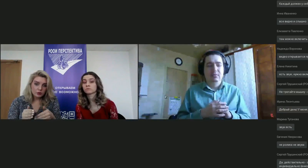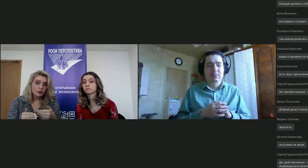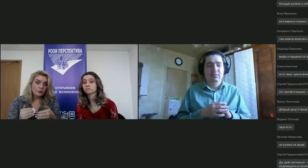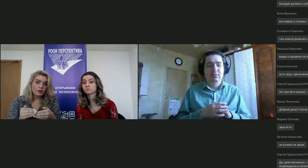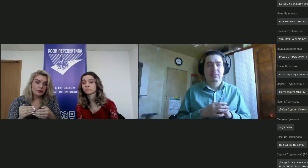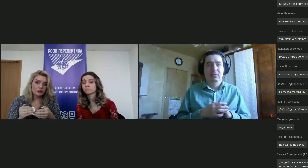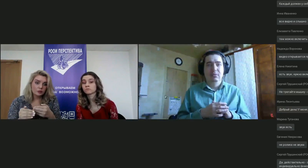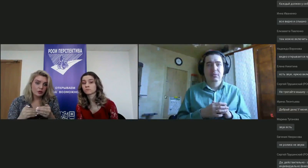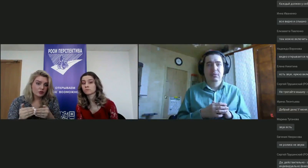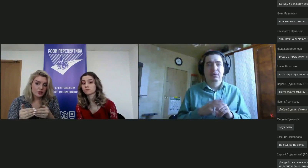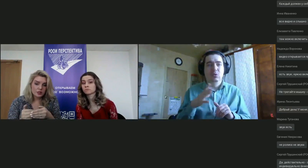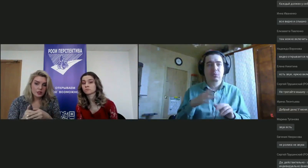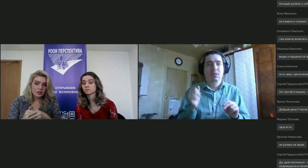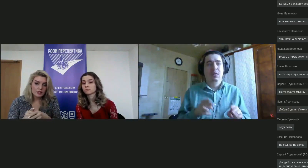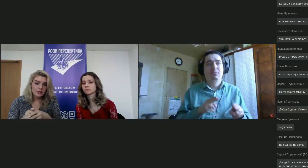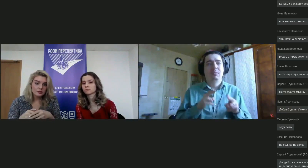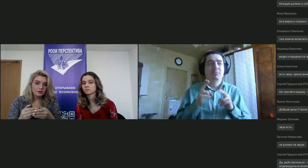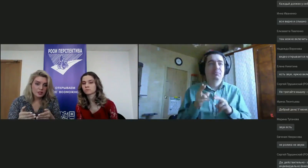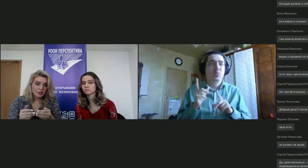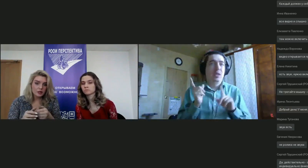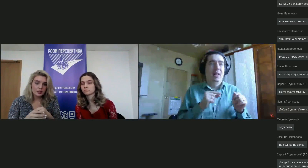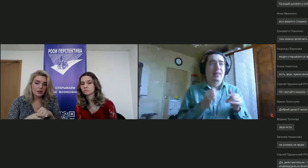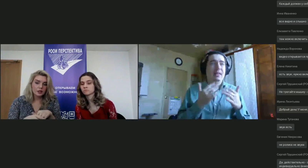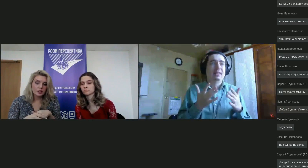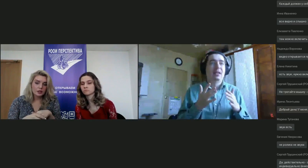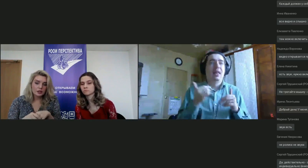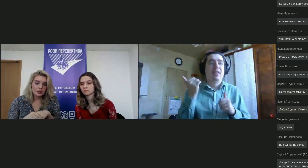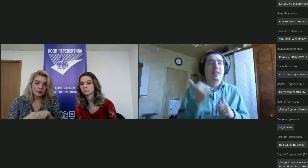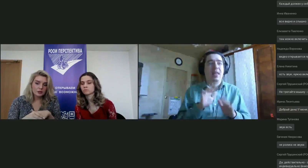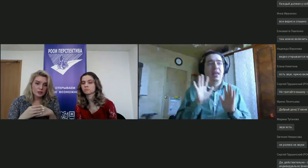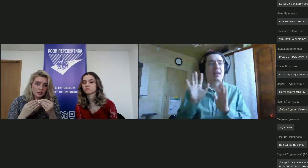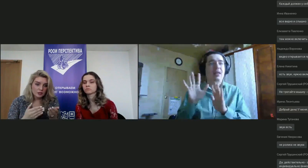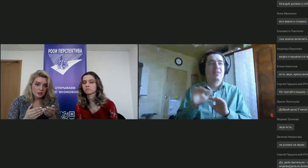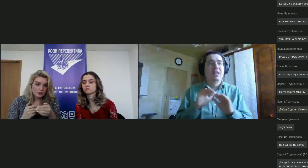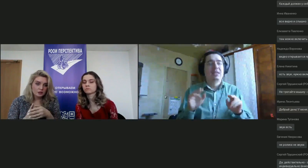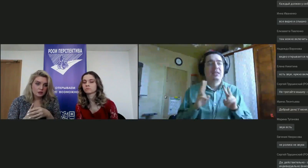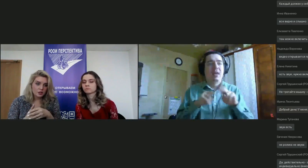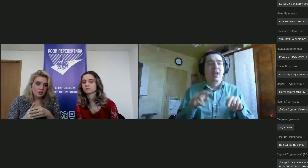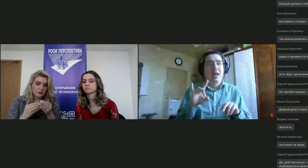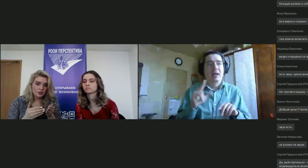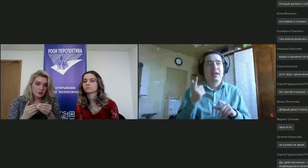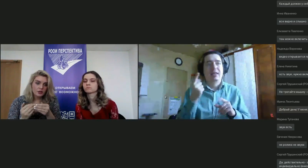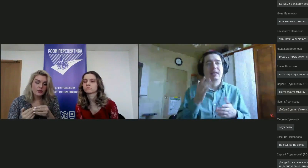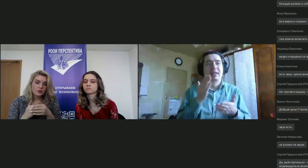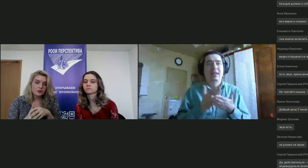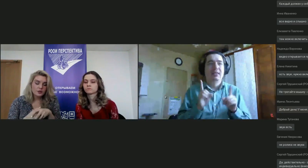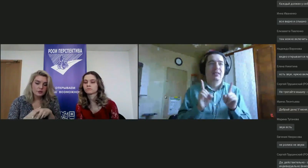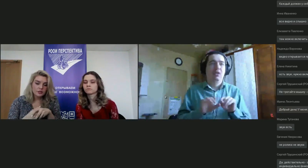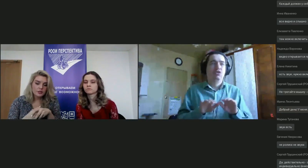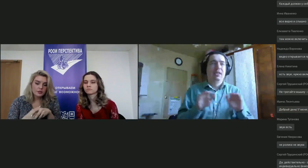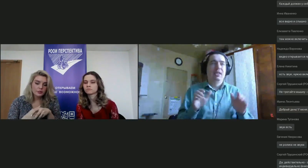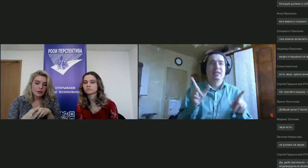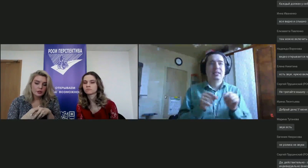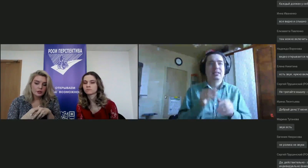Потом она поехала буквально через несколько недель в детский лагерь, где есть также дети с инвалидностью,